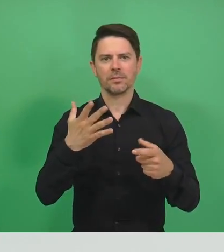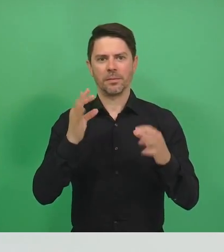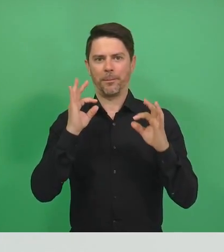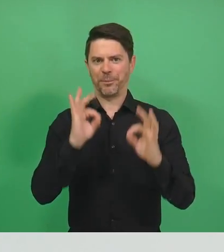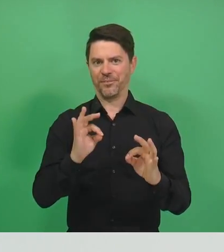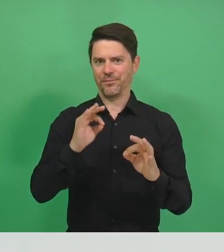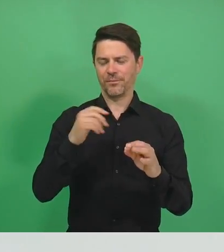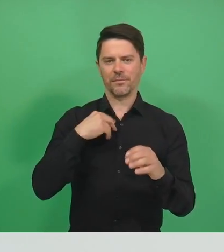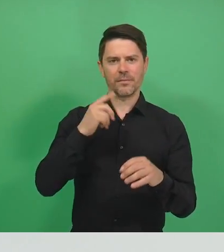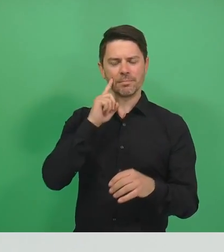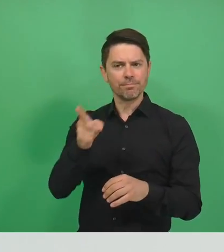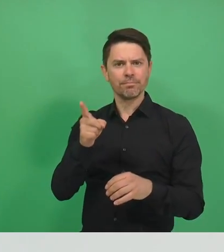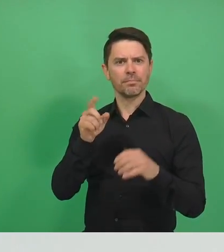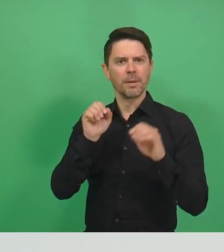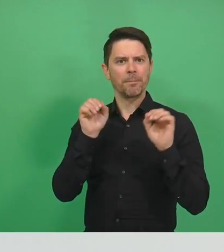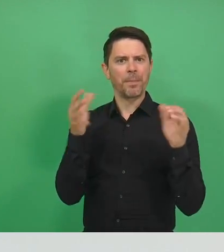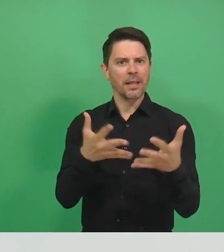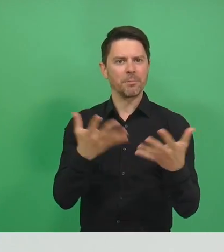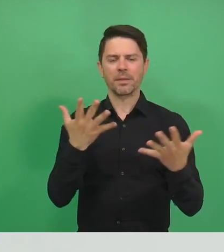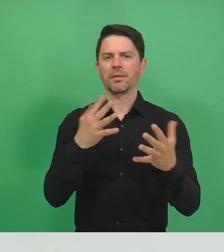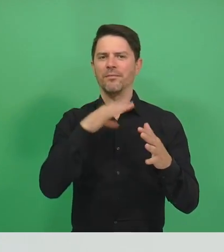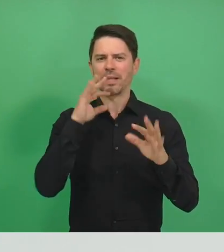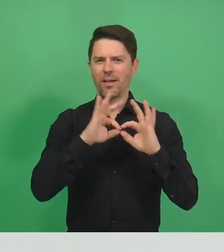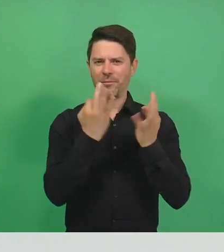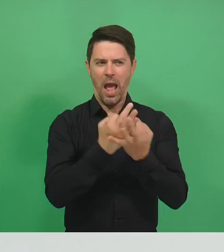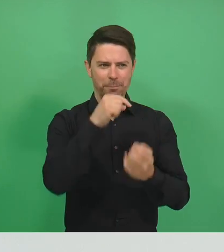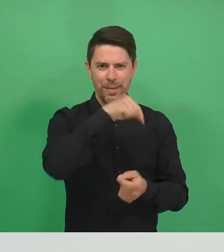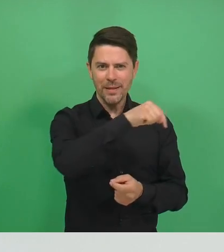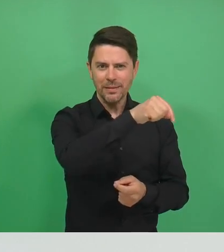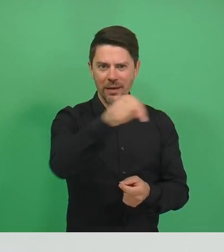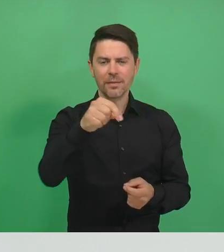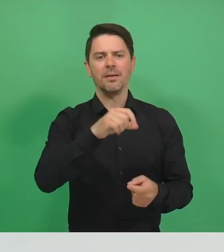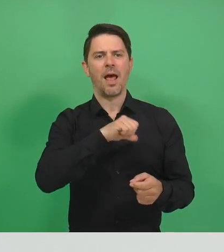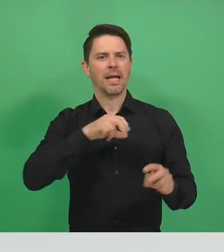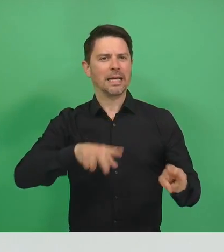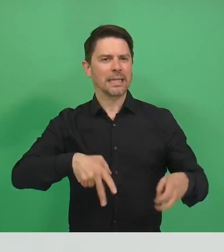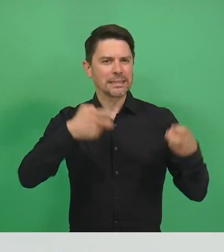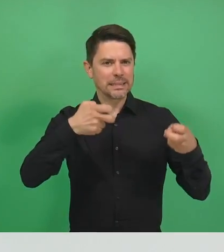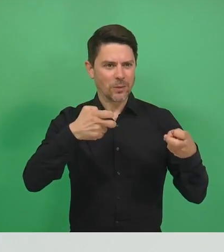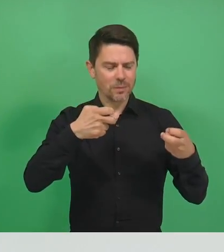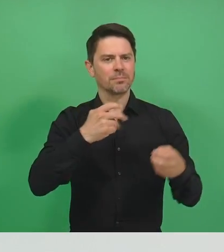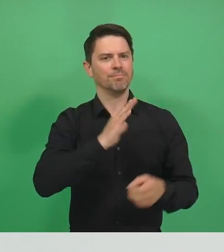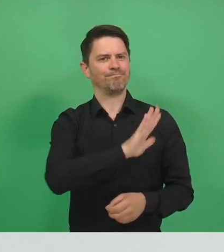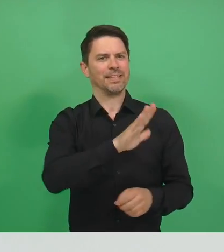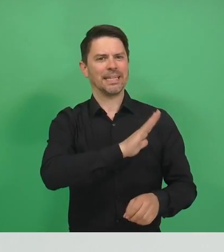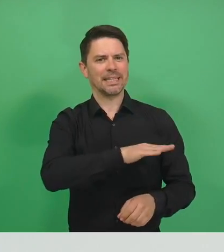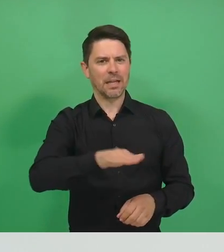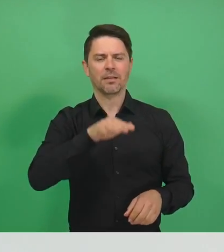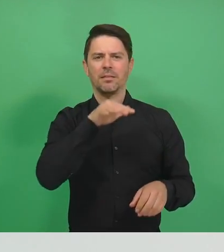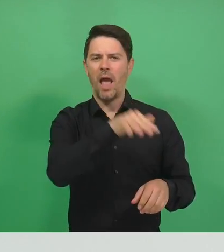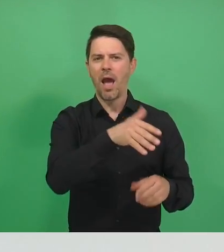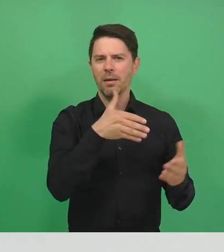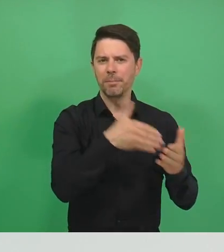Dann sehe ich, dass die Pandemie viele Familien und Alleinerziehende von Kindern mit Behinderung und oder chronischer